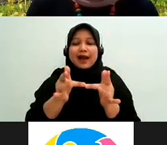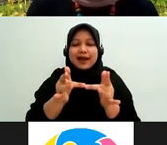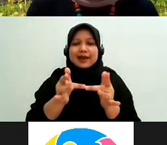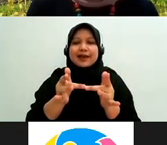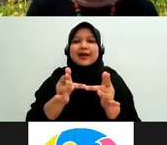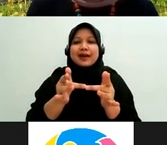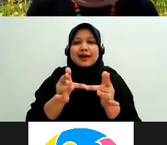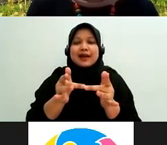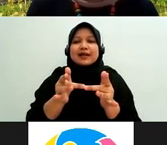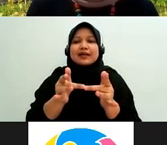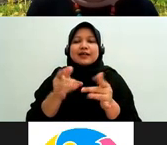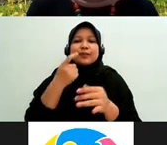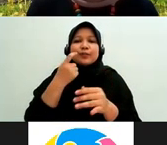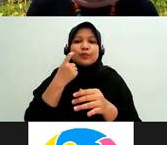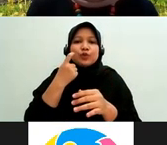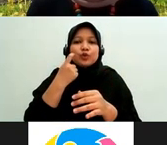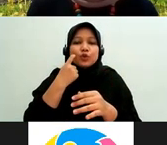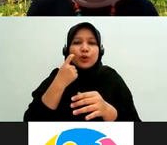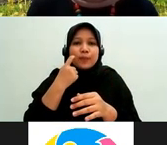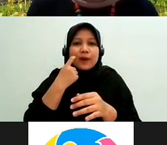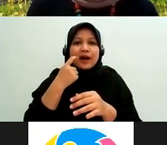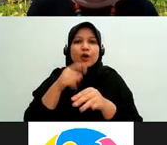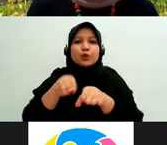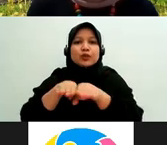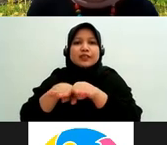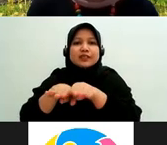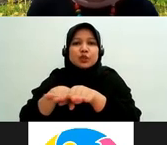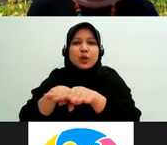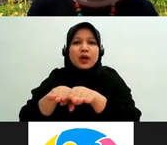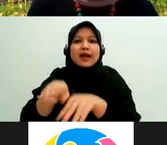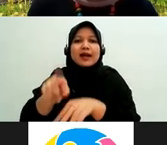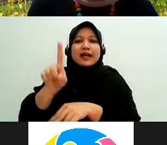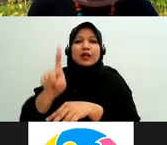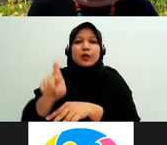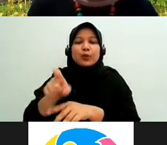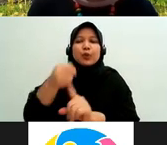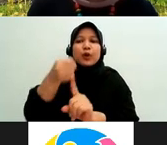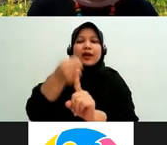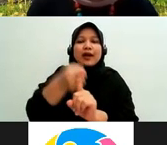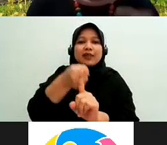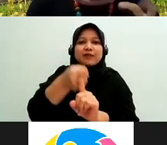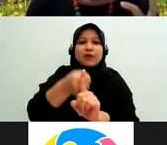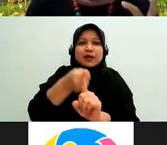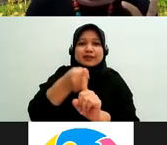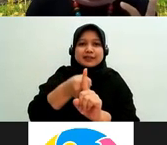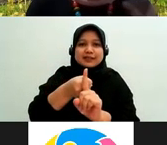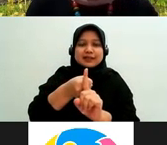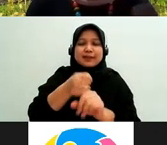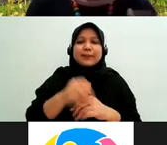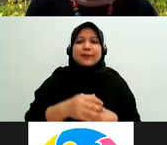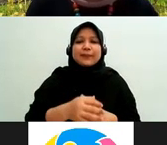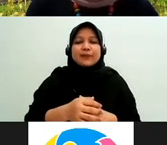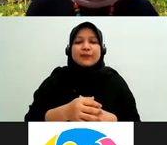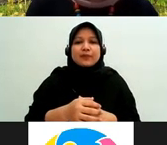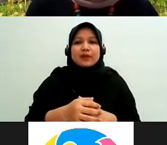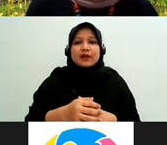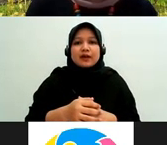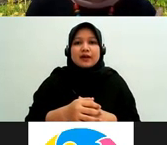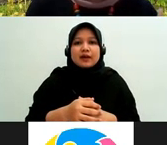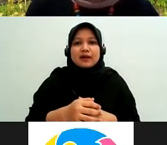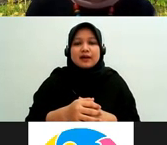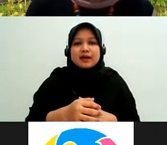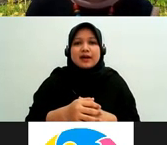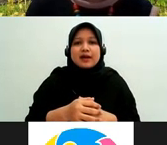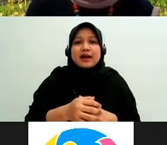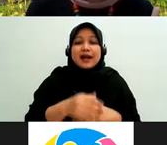kebutuhan untuk melakukan advokasi yang bersifat sistemik jadi kalau kita lihat ya kan